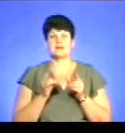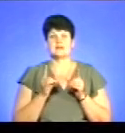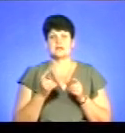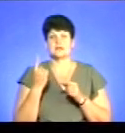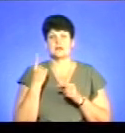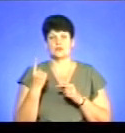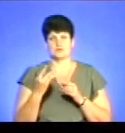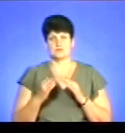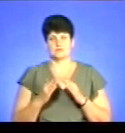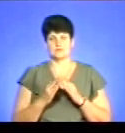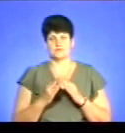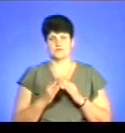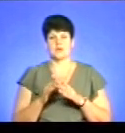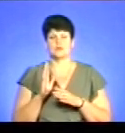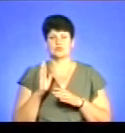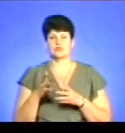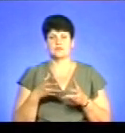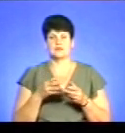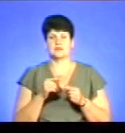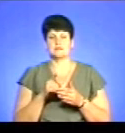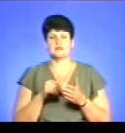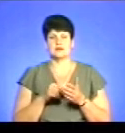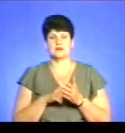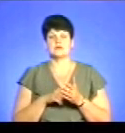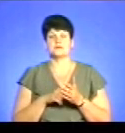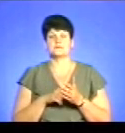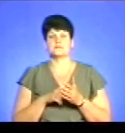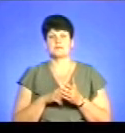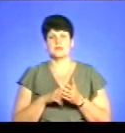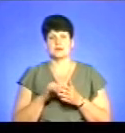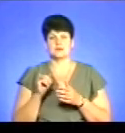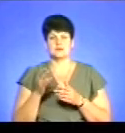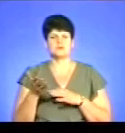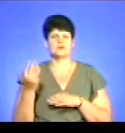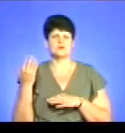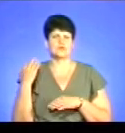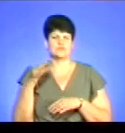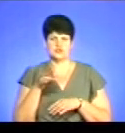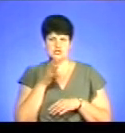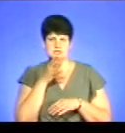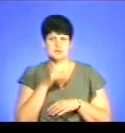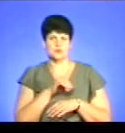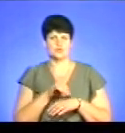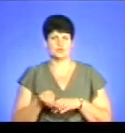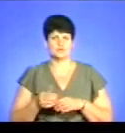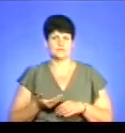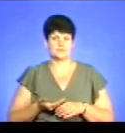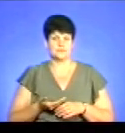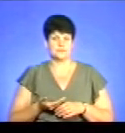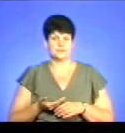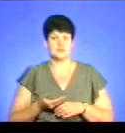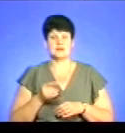приміщення. Будуть регулювати питання громадяни, я думаю, щодо реєстрації тих людей, які довший час вже перебувають за кордоном. Тобто